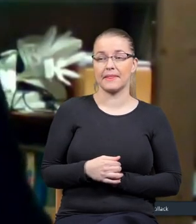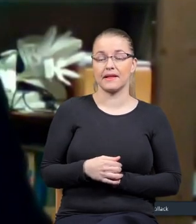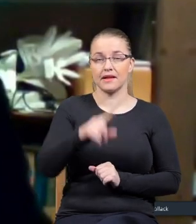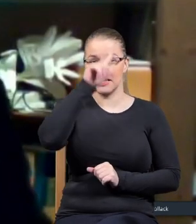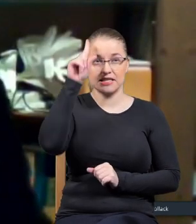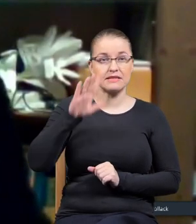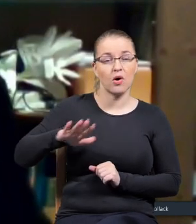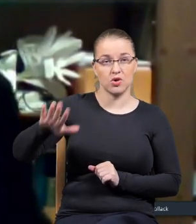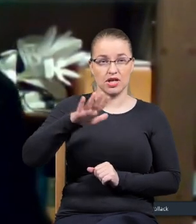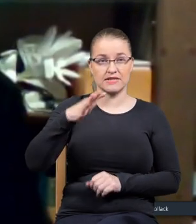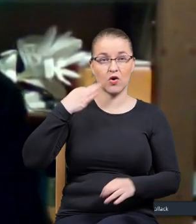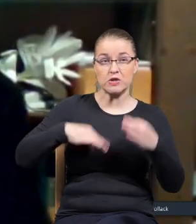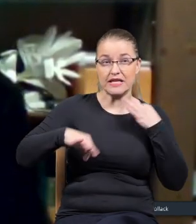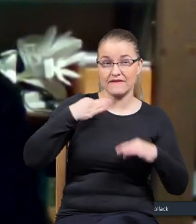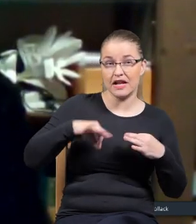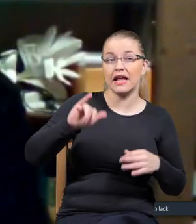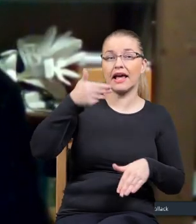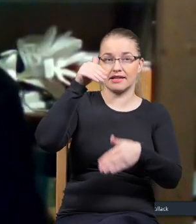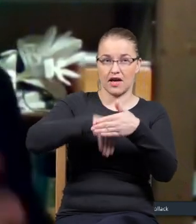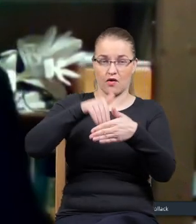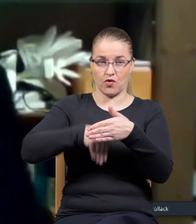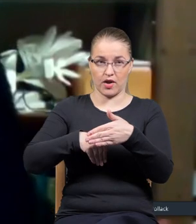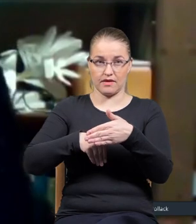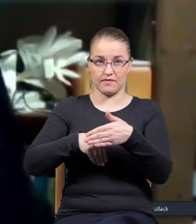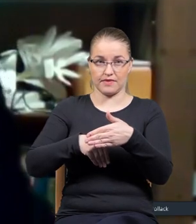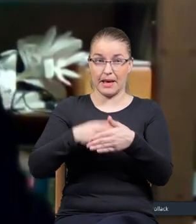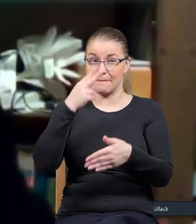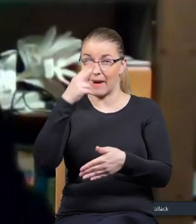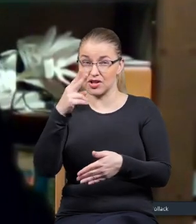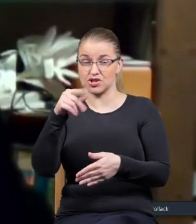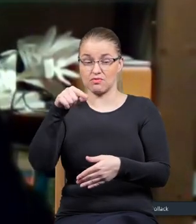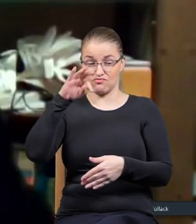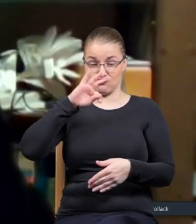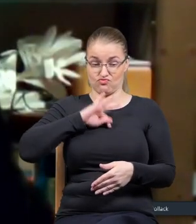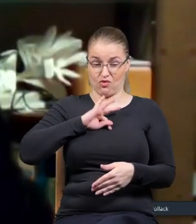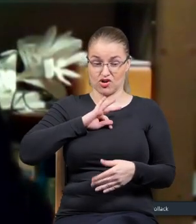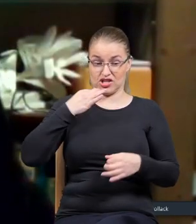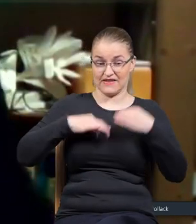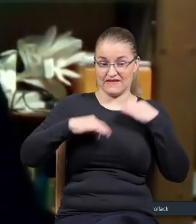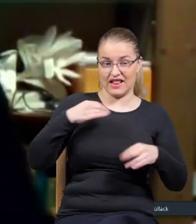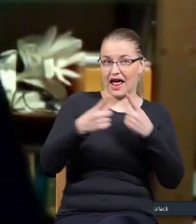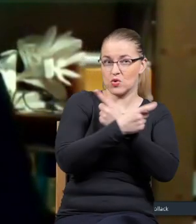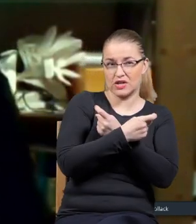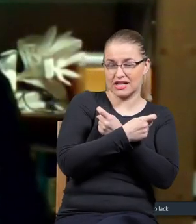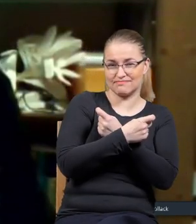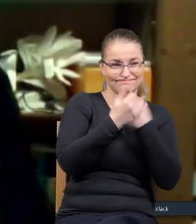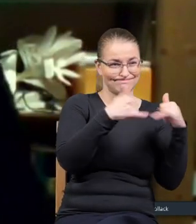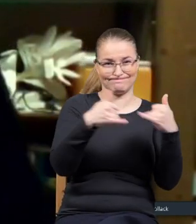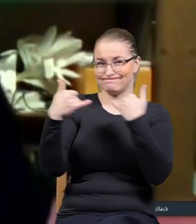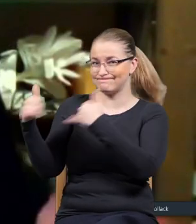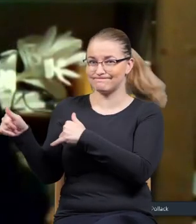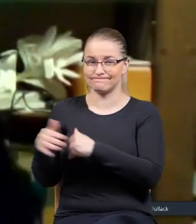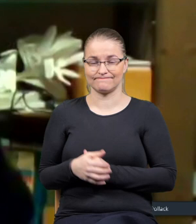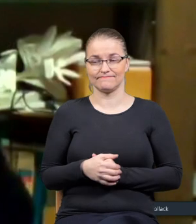społeczeństwo cywilne, jak się zachowuje. Patrząc na nasze społeczeństwo cywilne, przecież tutaj to jest,